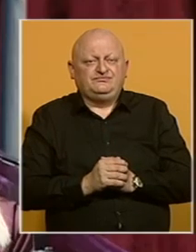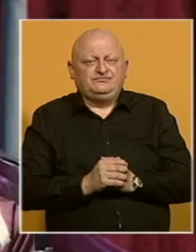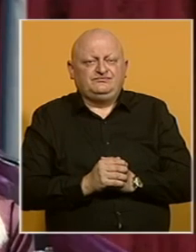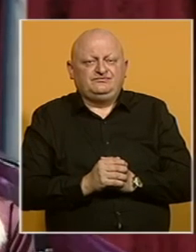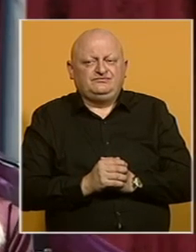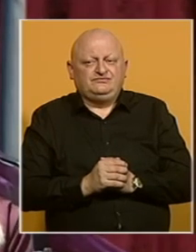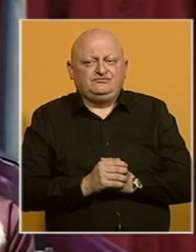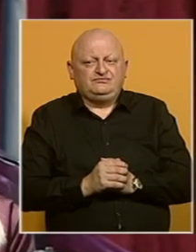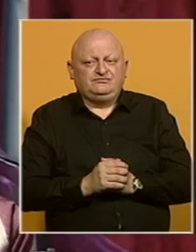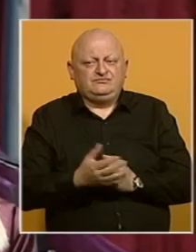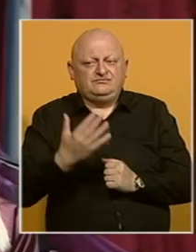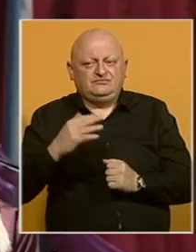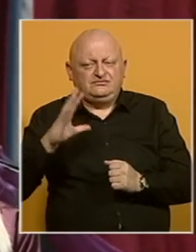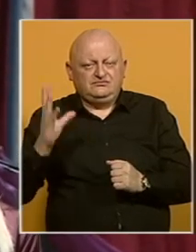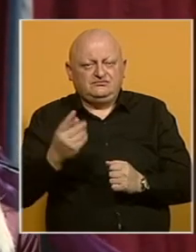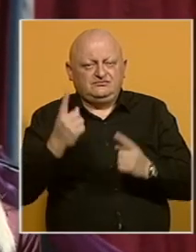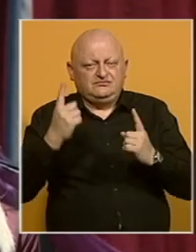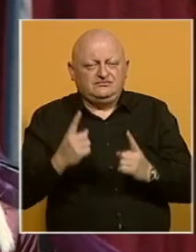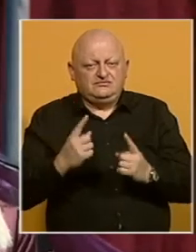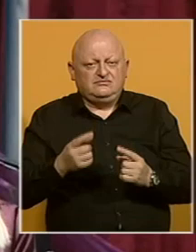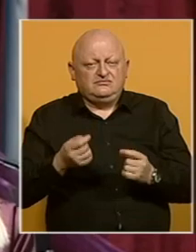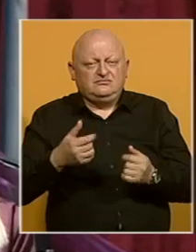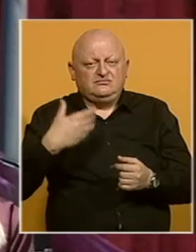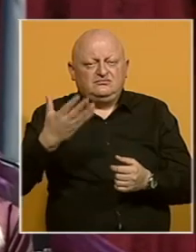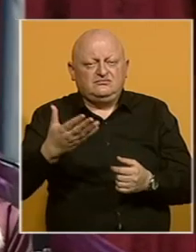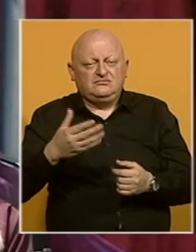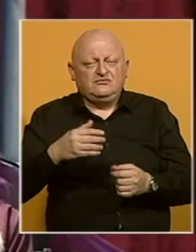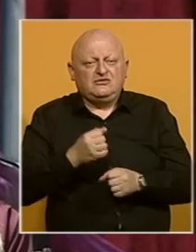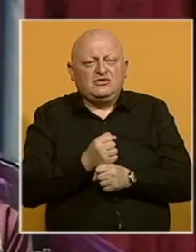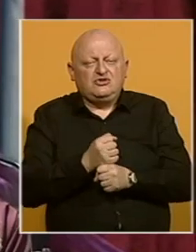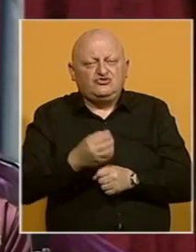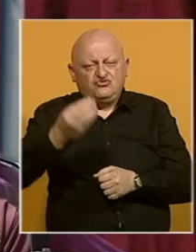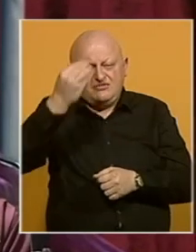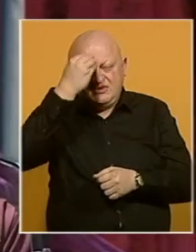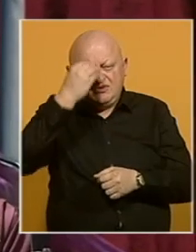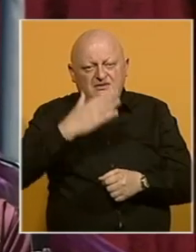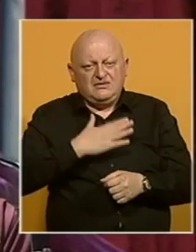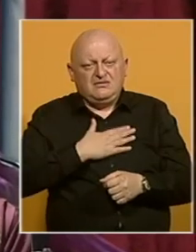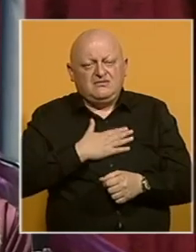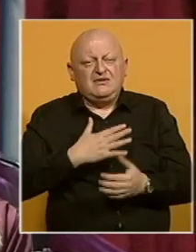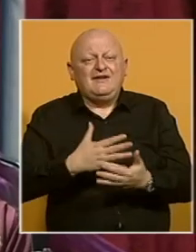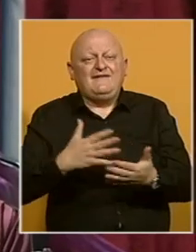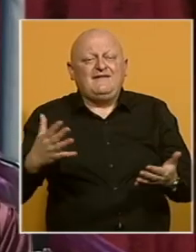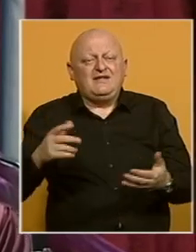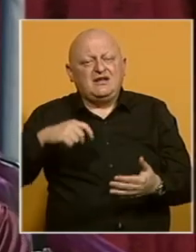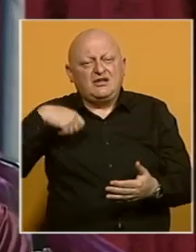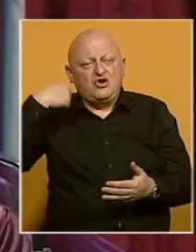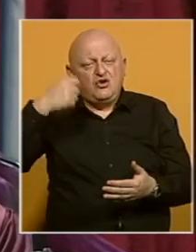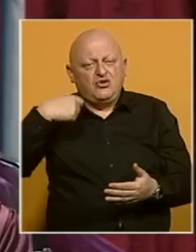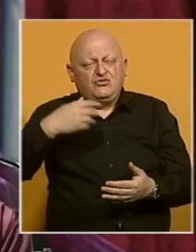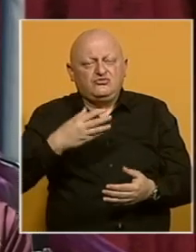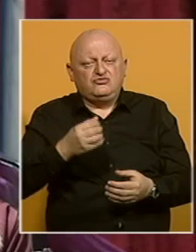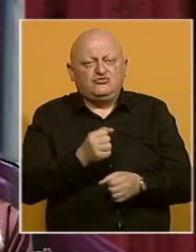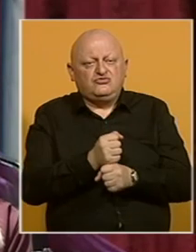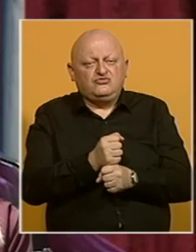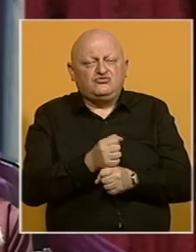Mi prije svega nastavimo da kroz šantićeve večeri poezije čuvamo osjećanja na našeg velikog pjesnika, čuvamo